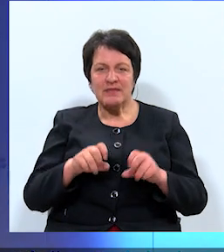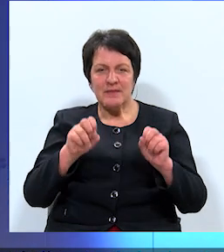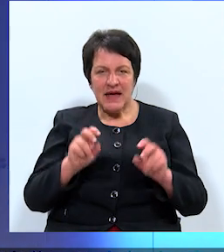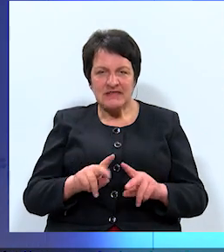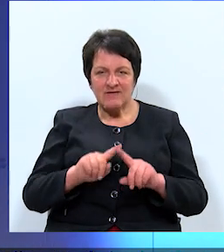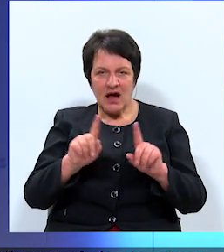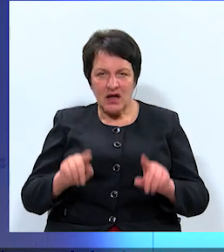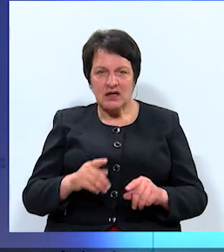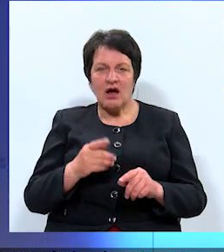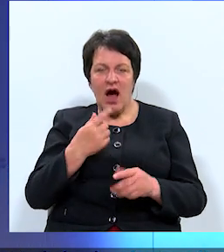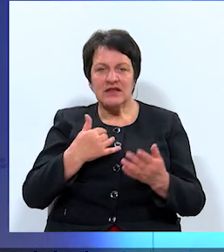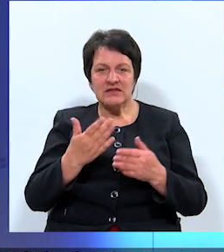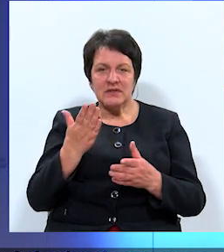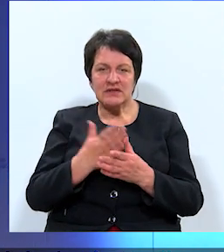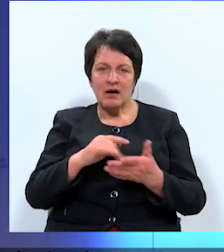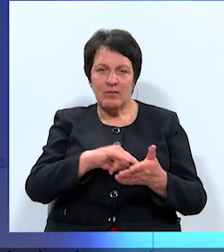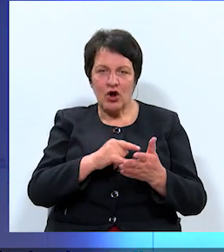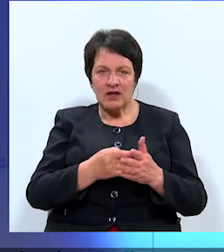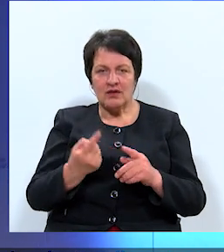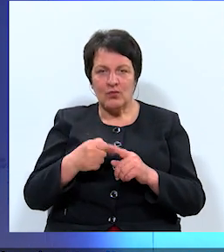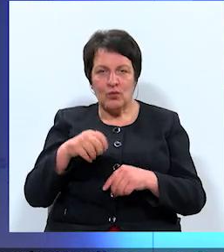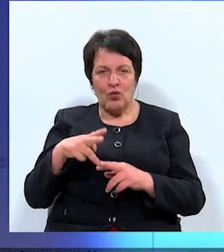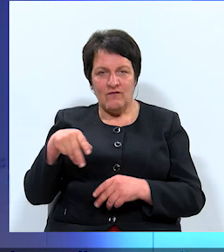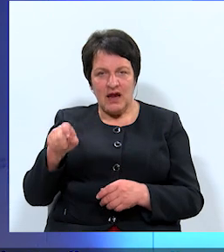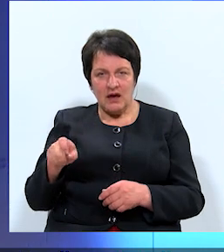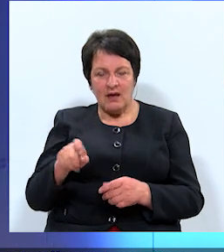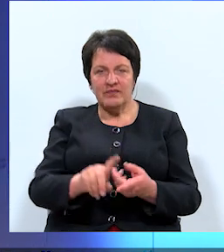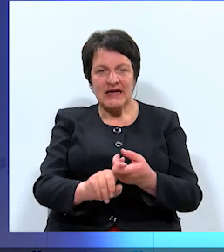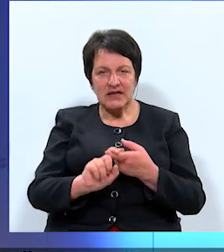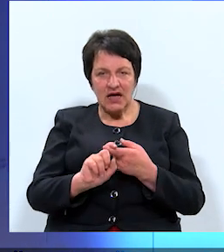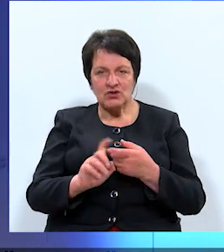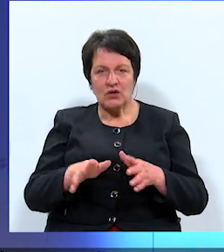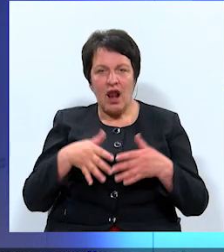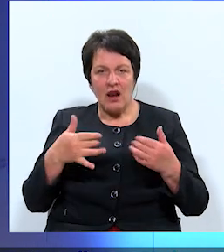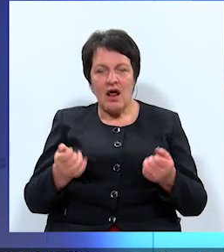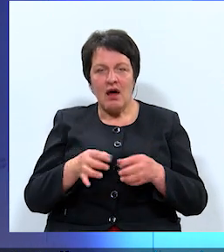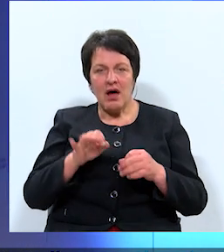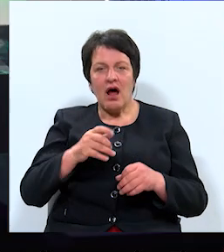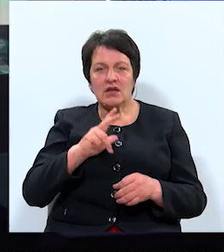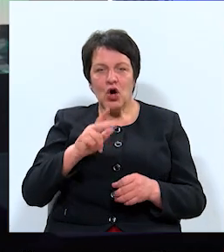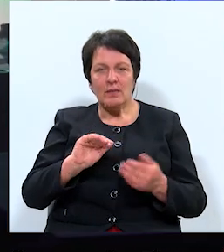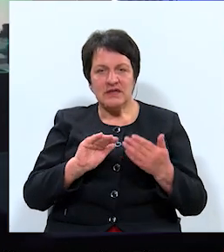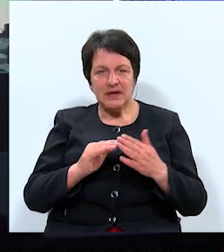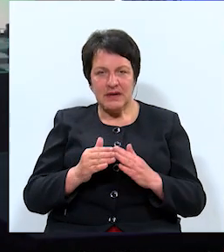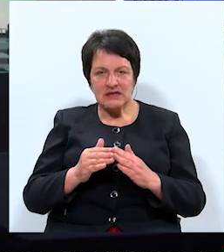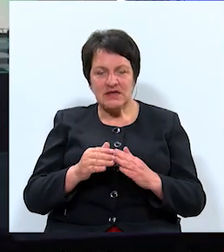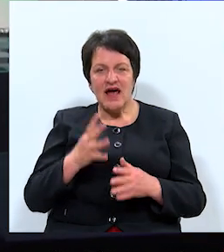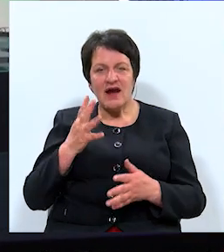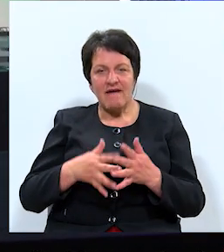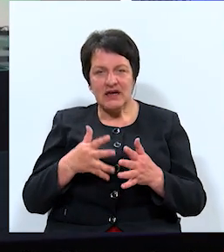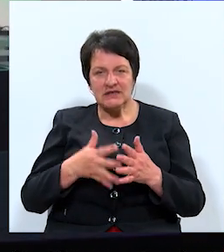uz attiecībām starp projektētājiem un būvniekiem, iesaistot lielā mērā Daugavpils pilsētas